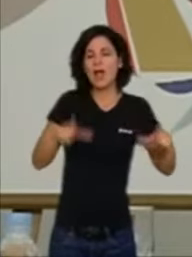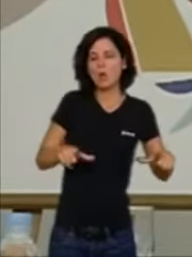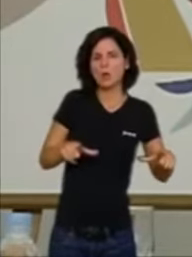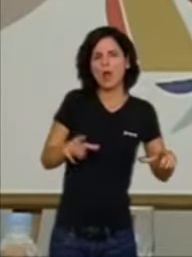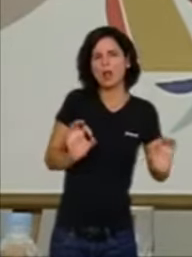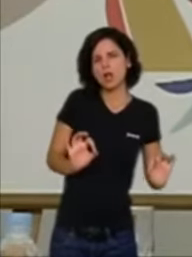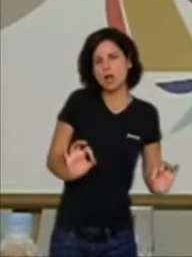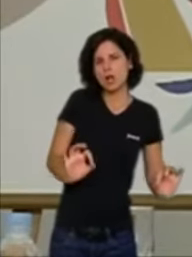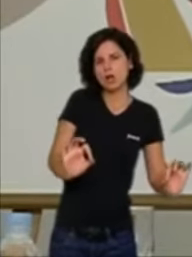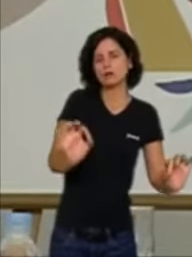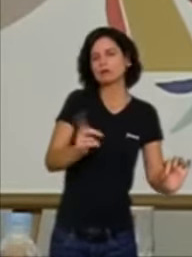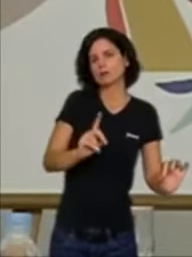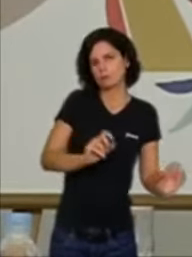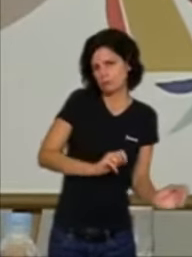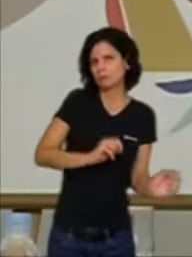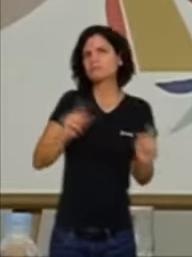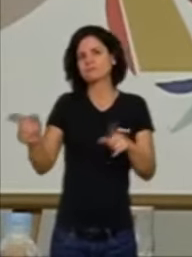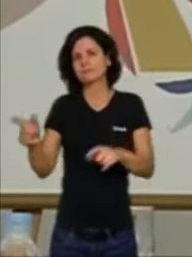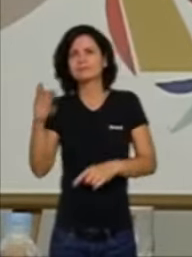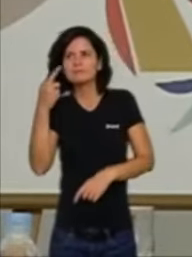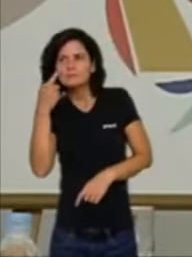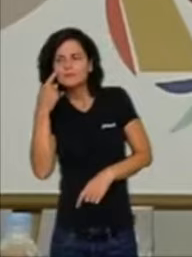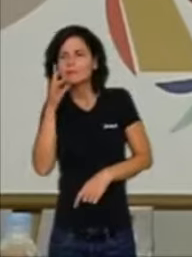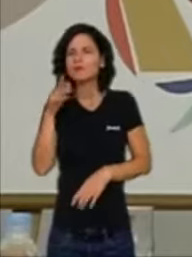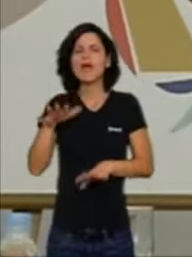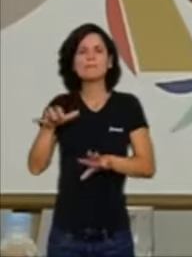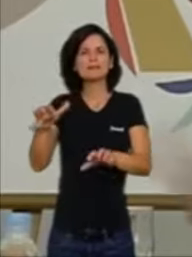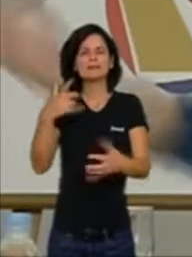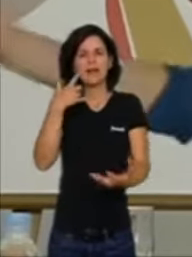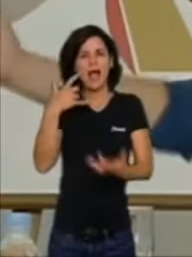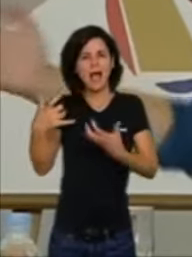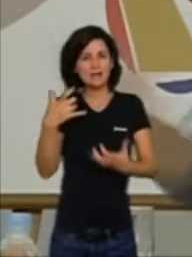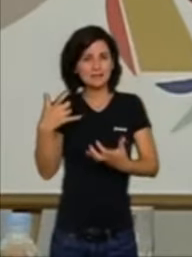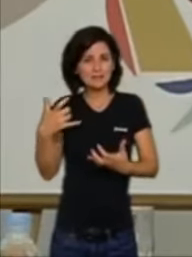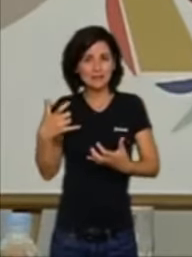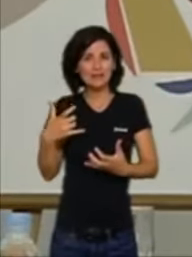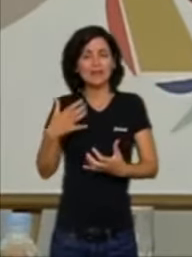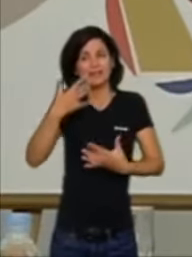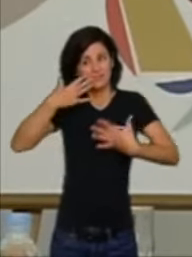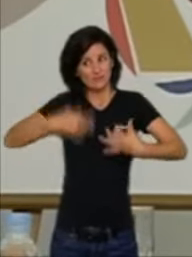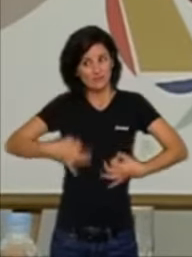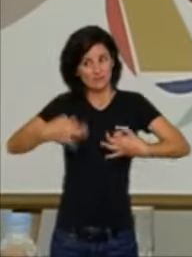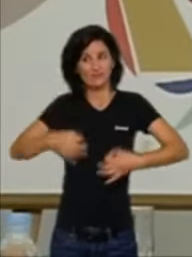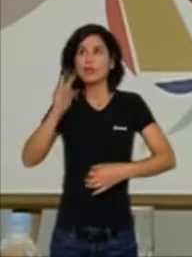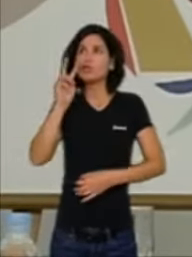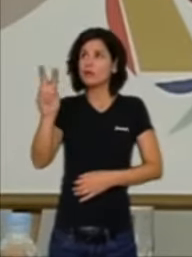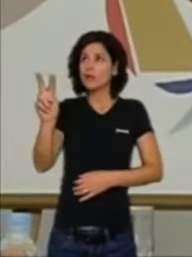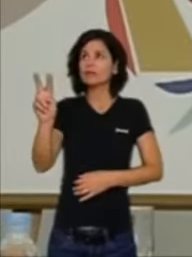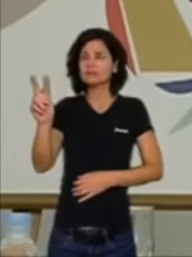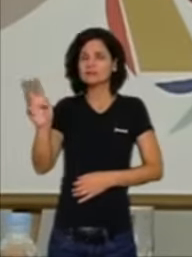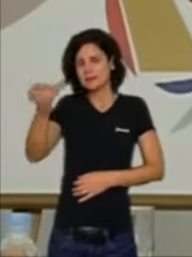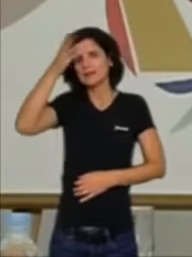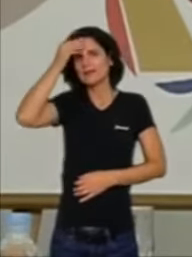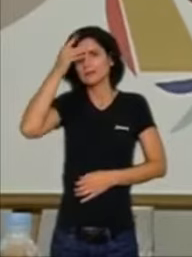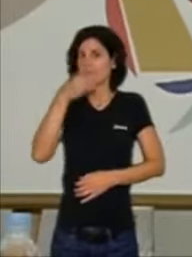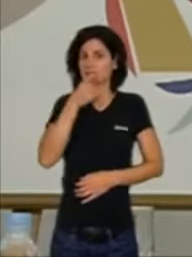Moltes voltes és més fàcil aprendre l'art gòtic si vas a la catedral que si t'ho ensenyen en el llibre, en l'aula, veritat,